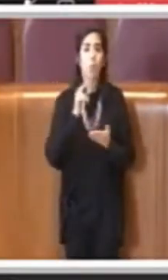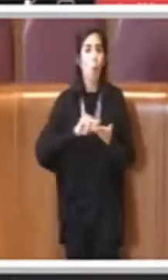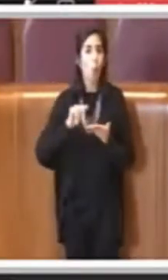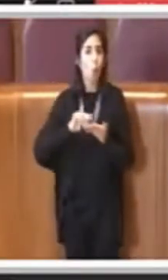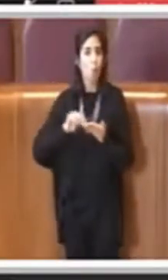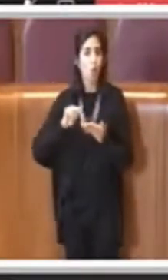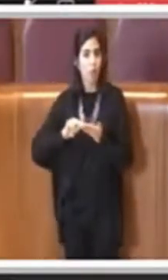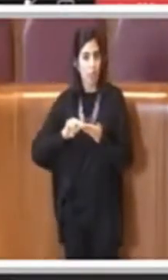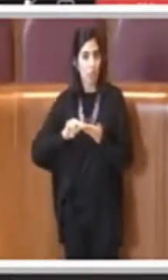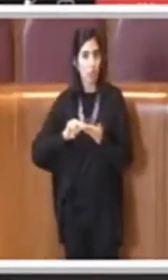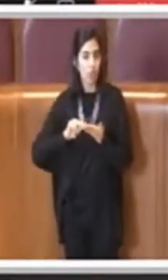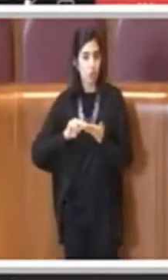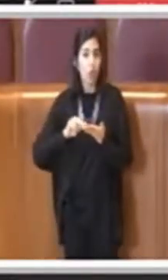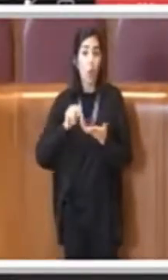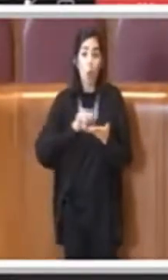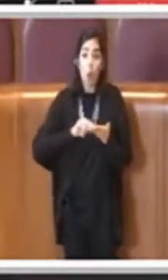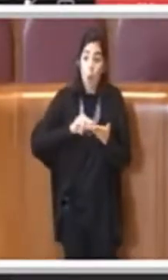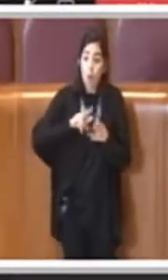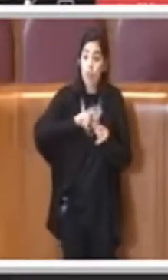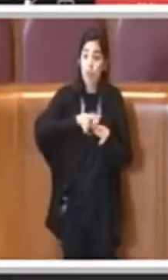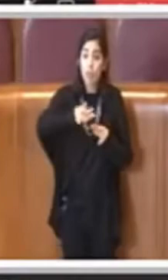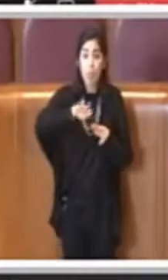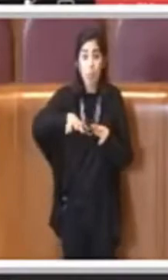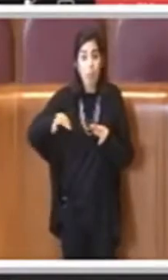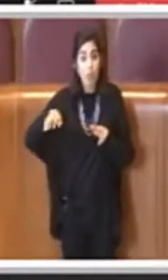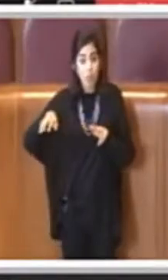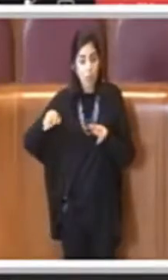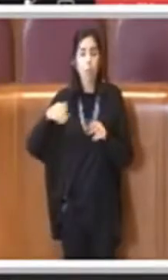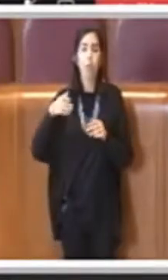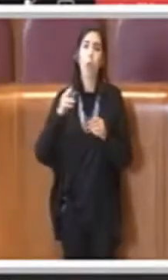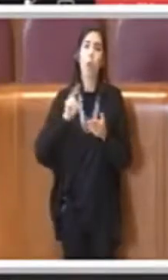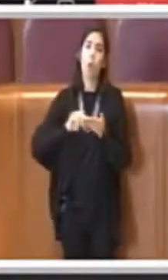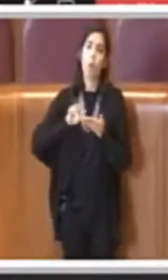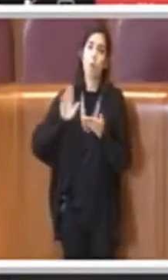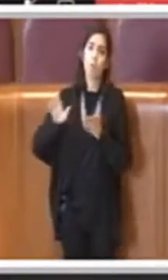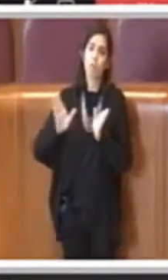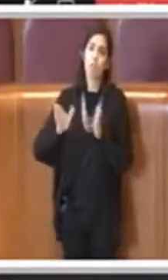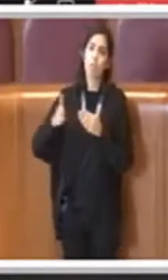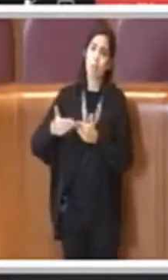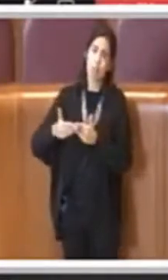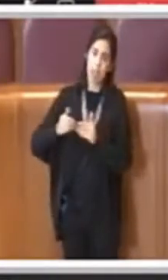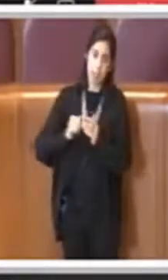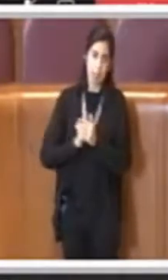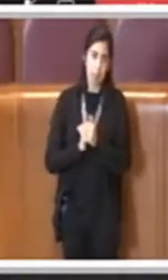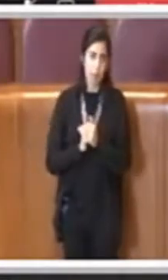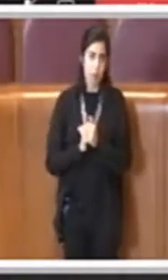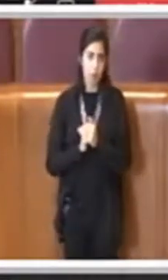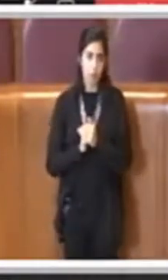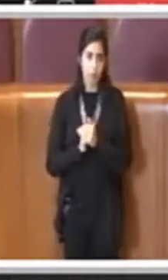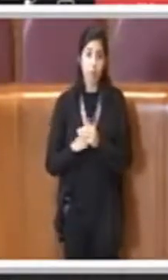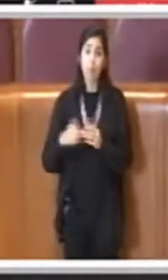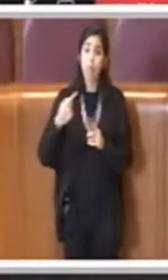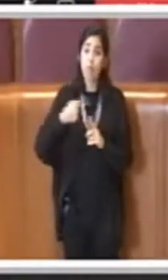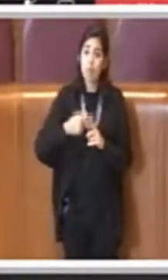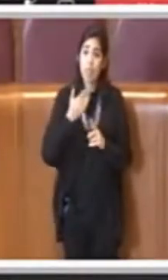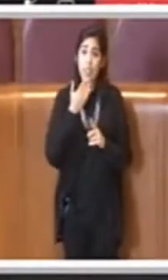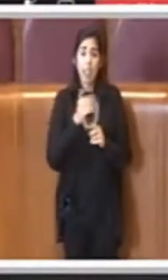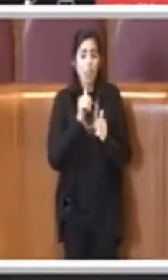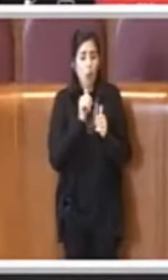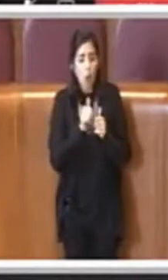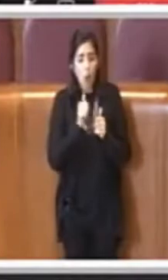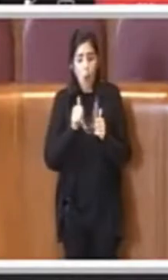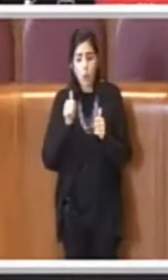municipi, quelli di Piano e quelli del Dipartimento e ogni singola persona che ha dato il suo